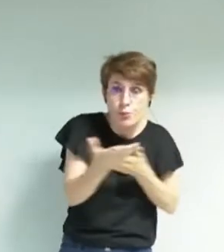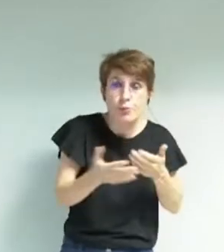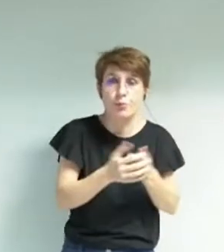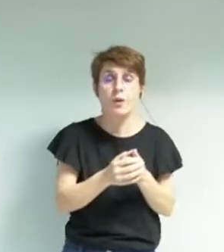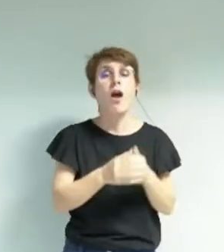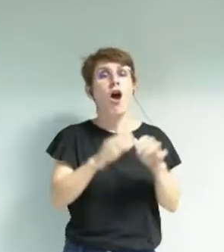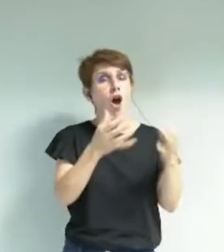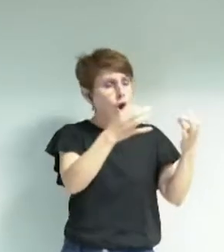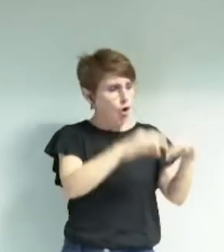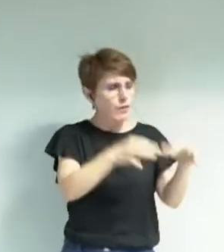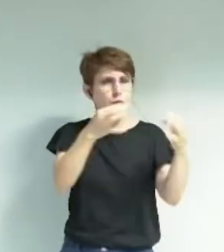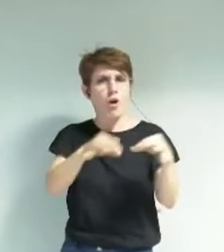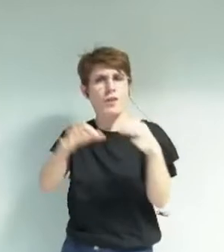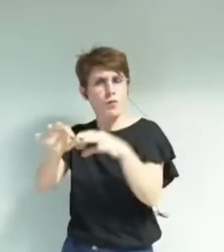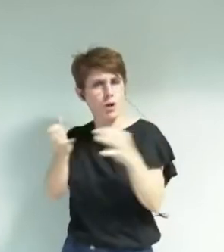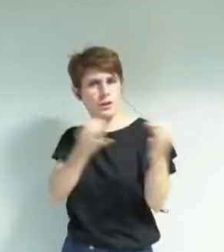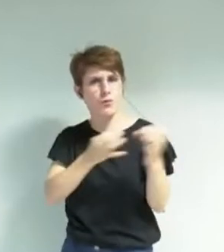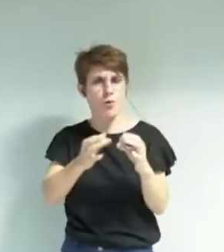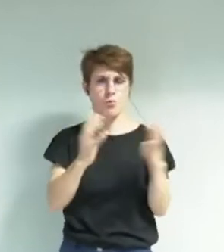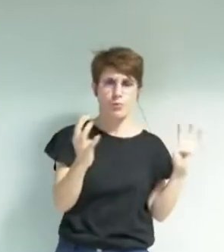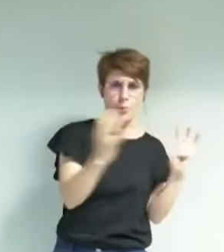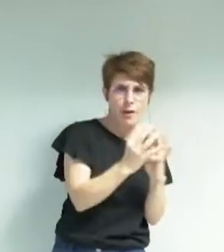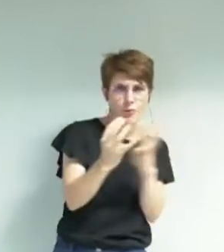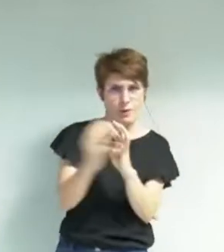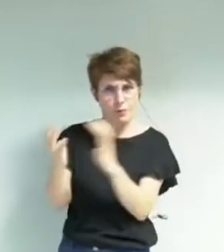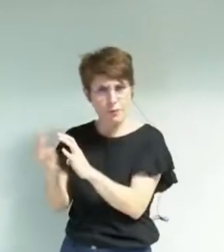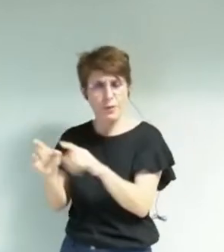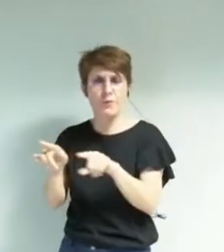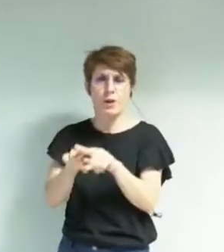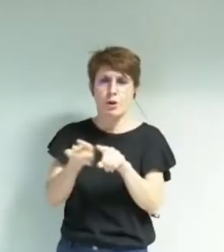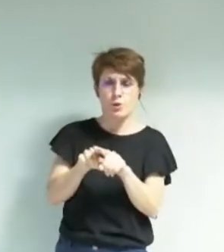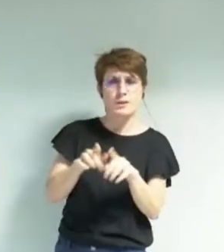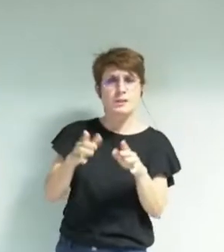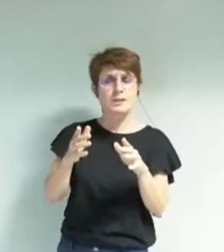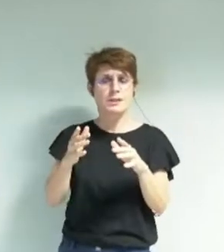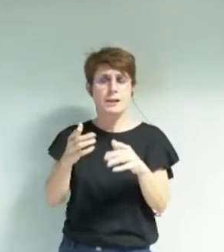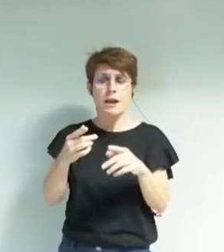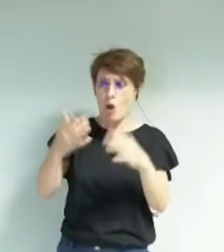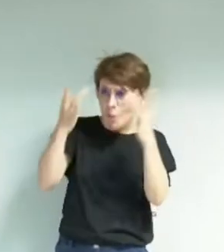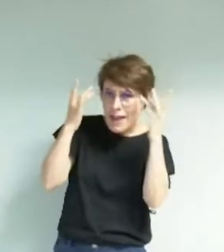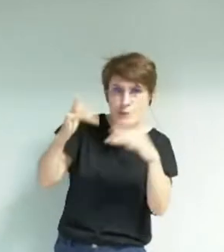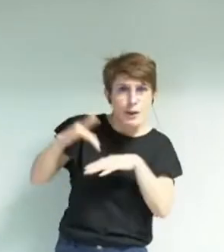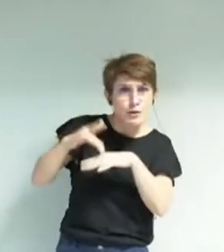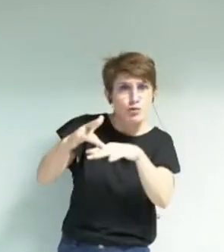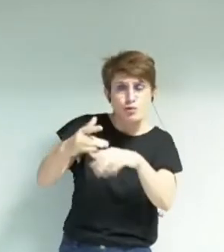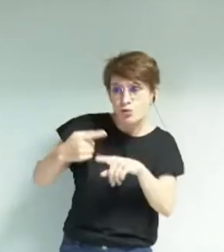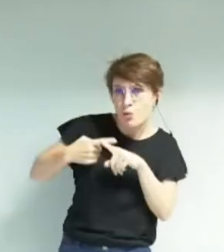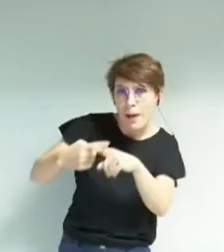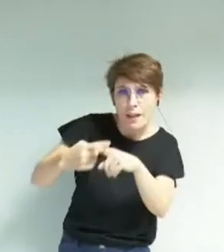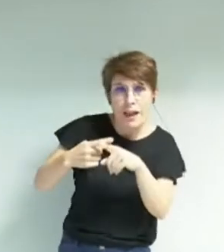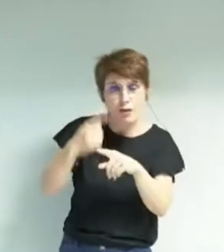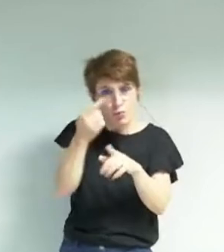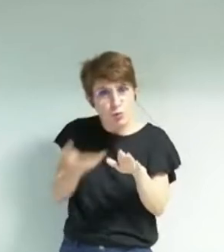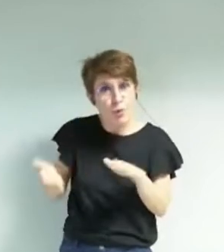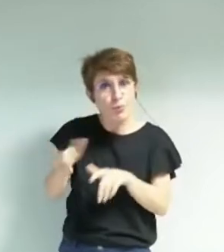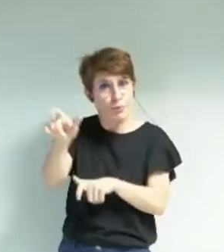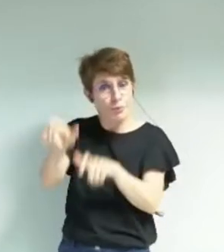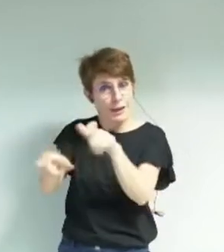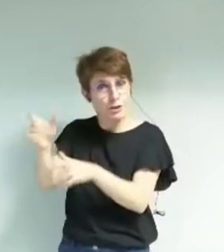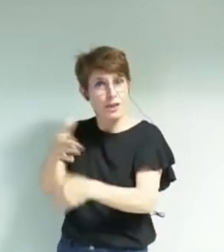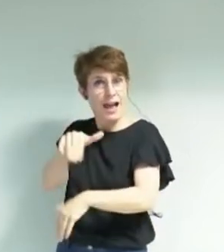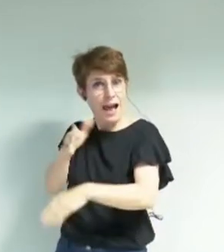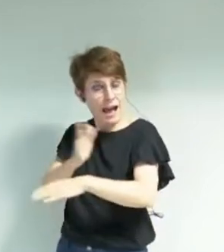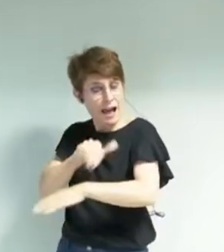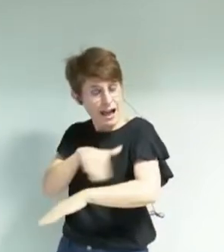existants sera maintenu, des sessions de formation et de partage d'expériences, de discussions seront proposées tant aux agents qu'aux acteurs culturels